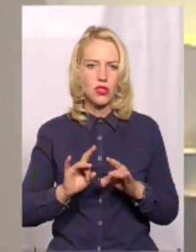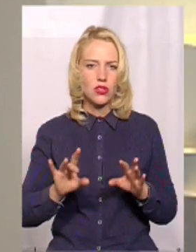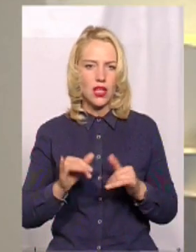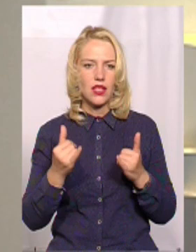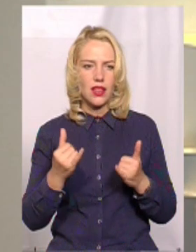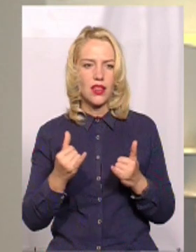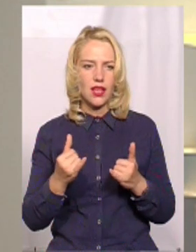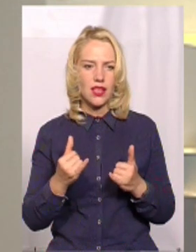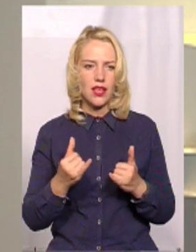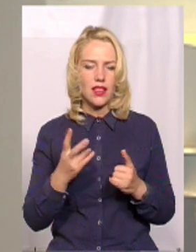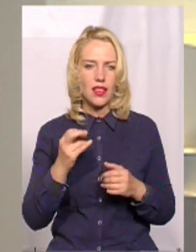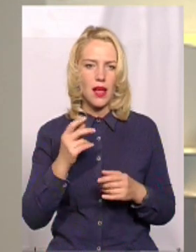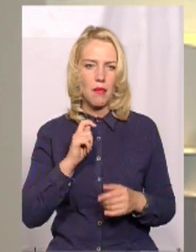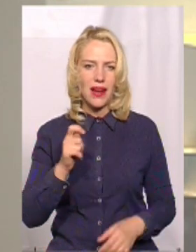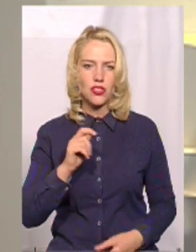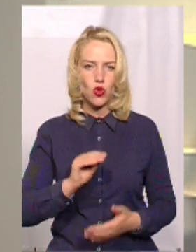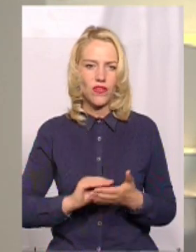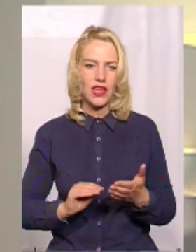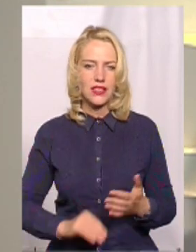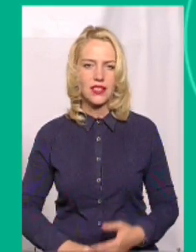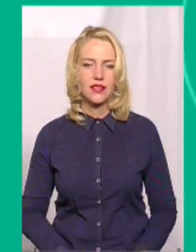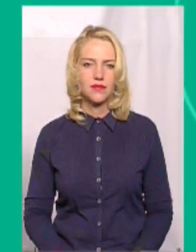-конференції. А про що йшлося? Дивімося.